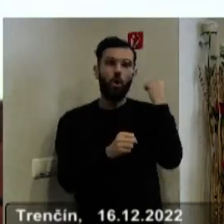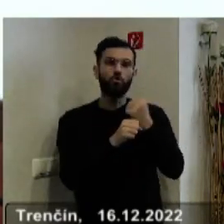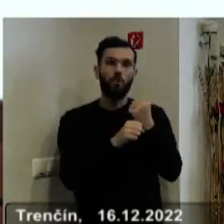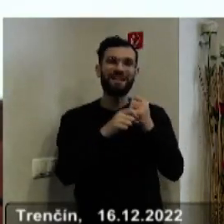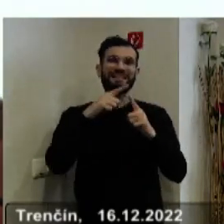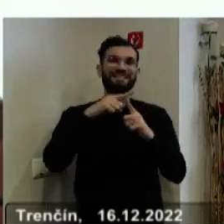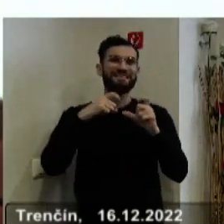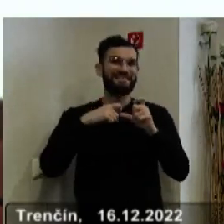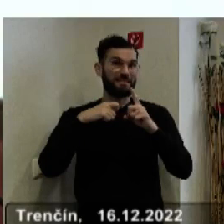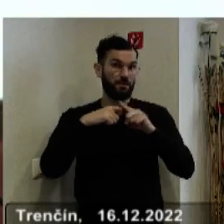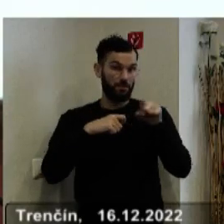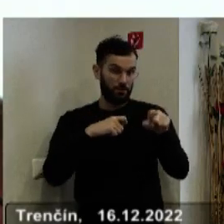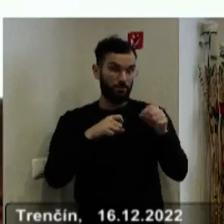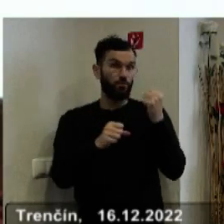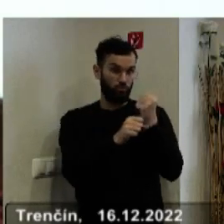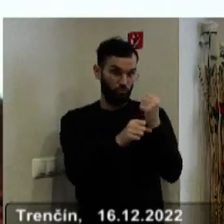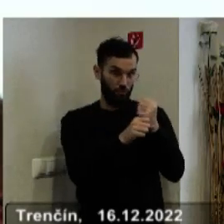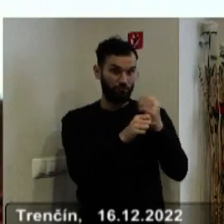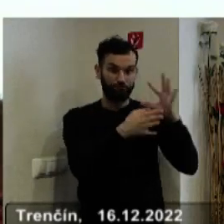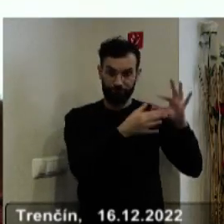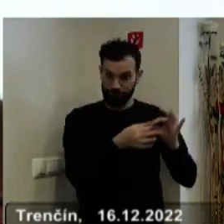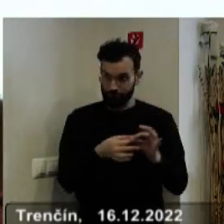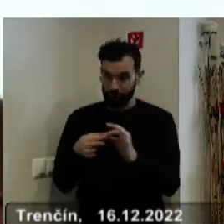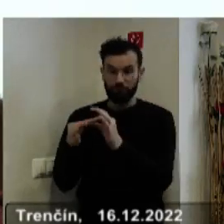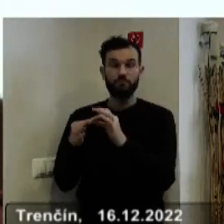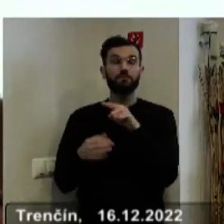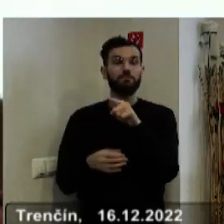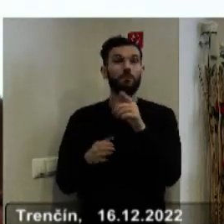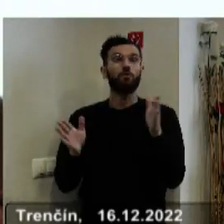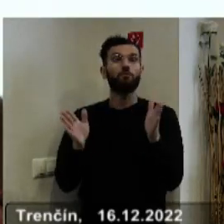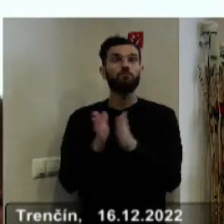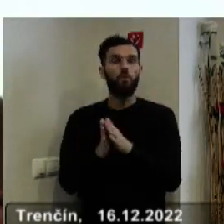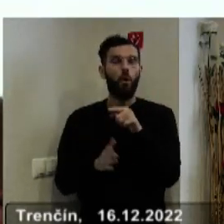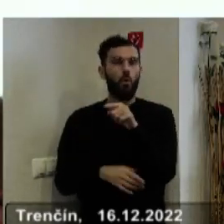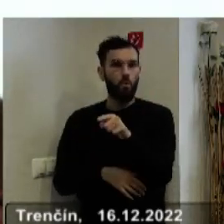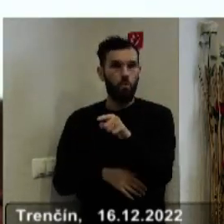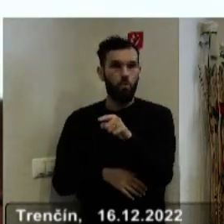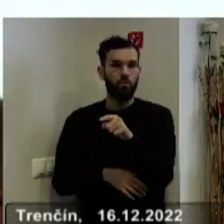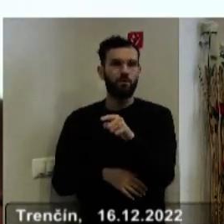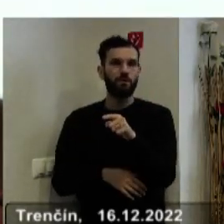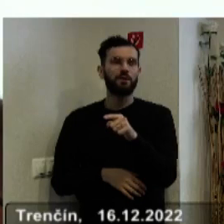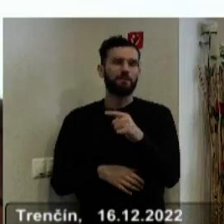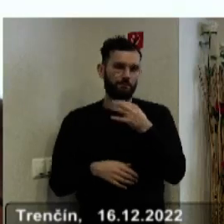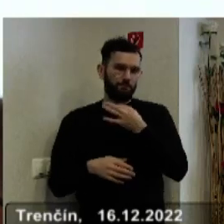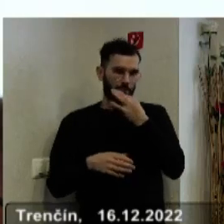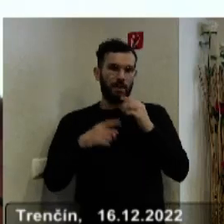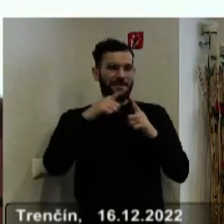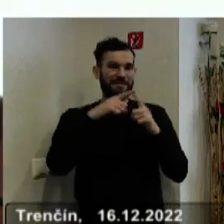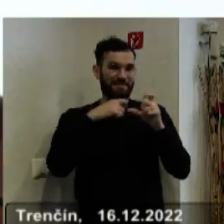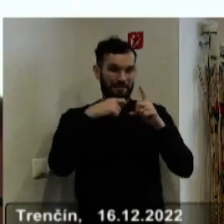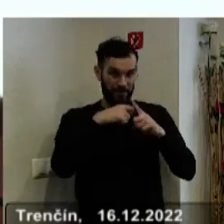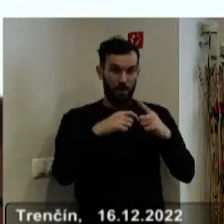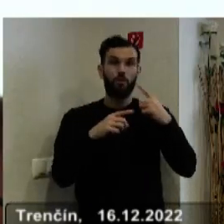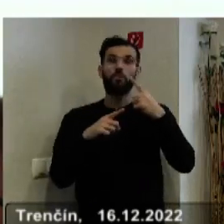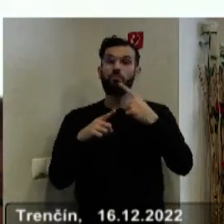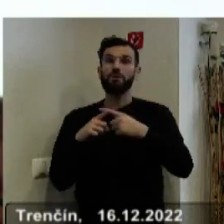Trenčanským samosprávnym krajom a Trenčanským samosprávnym krajom a